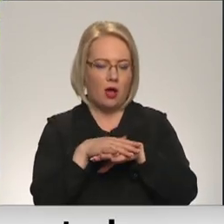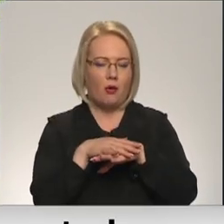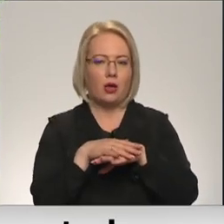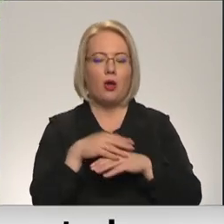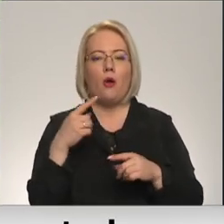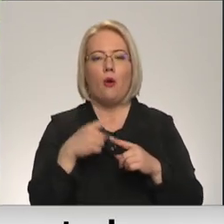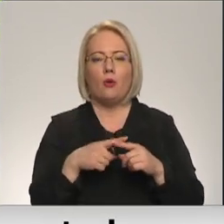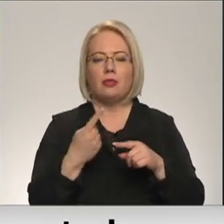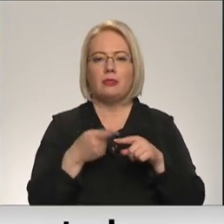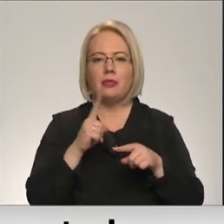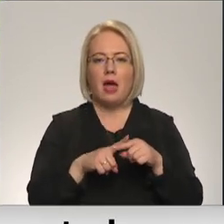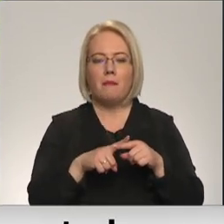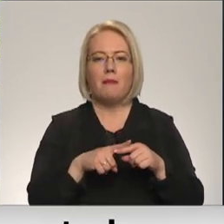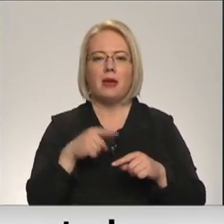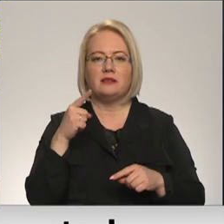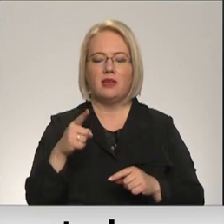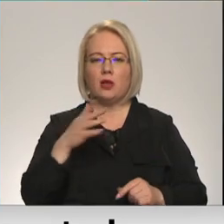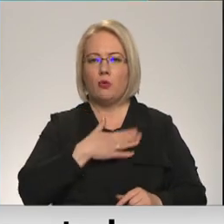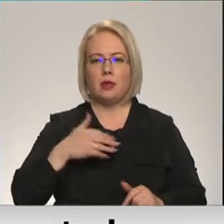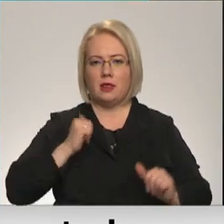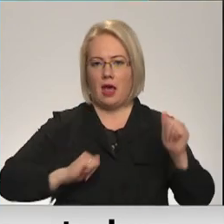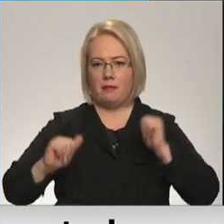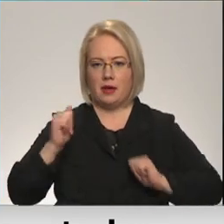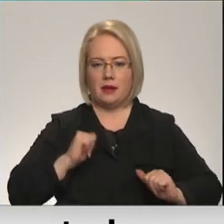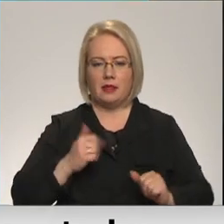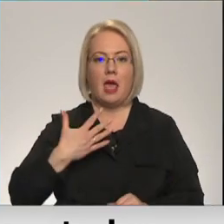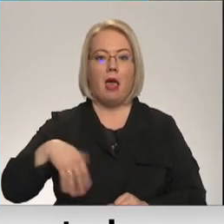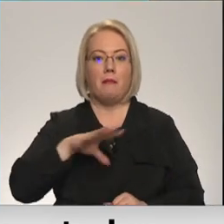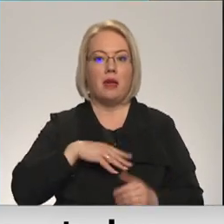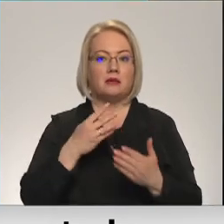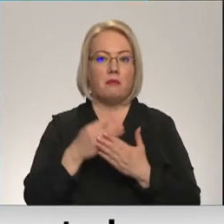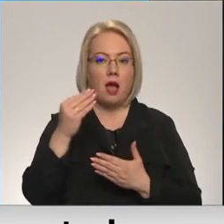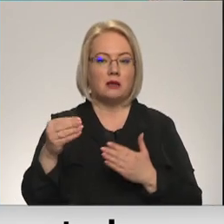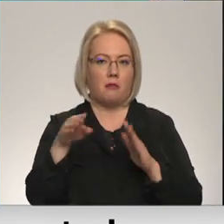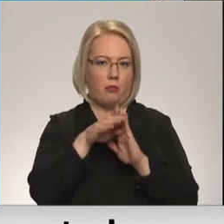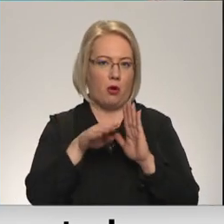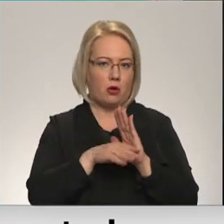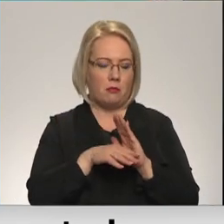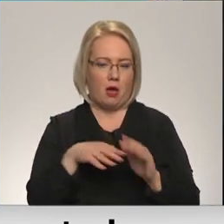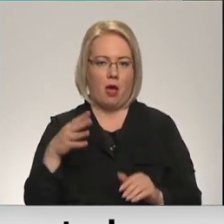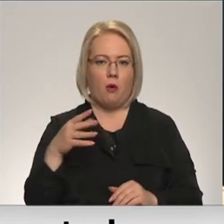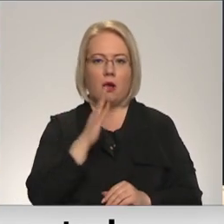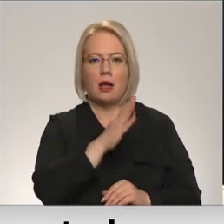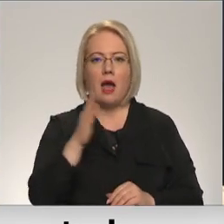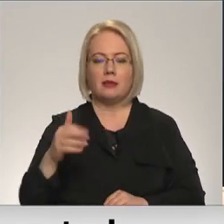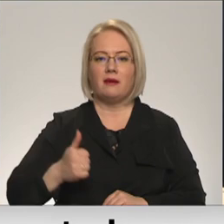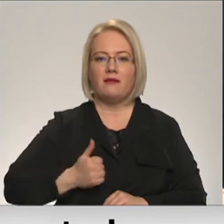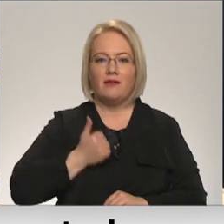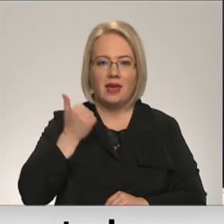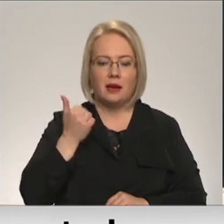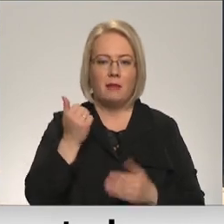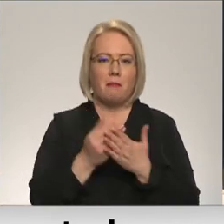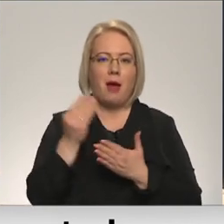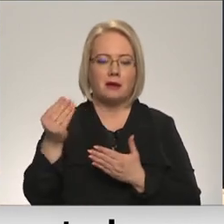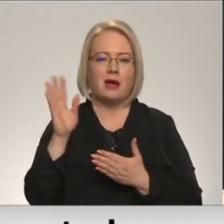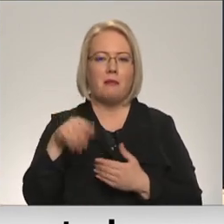Tāpēc tā izniegt tā, kā viņi neapmērīd. Mēs maksājam par tiem kanāliem. Katrs operātors maksas